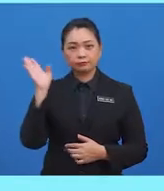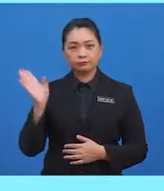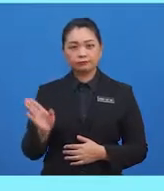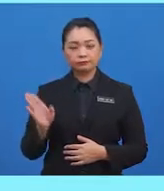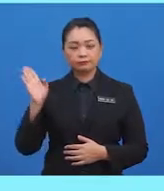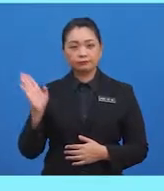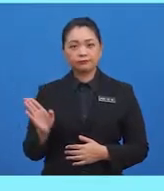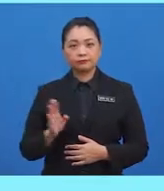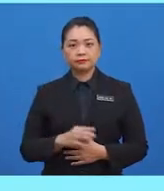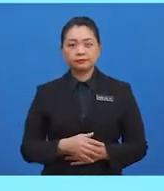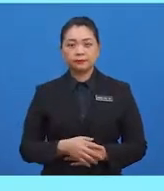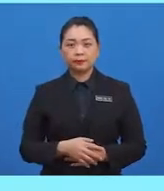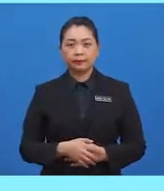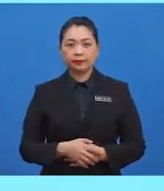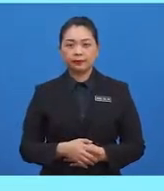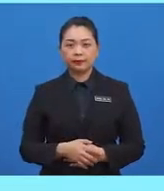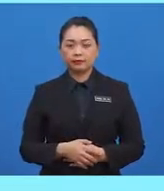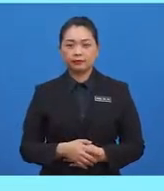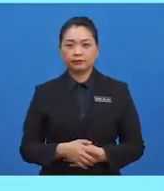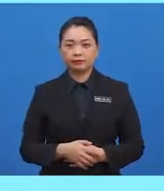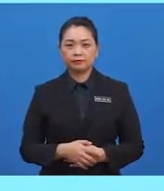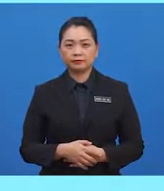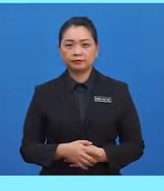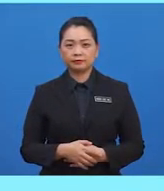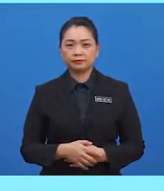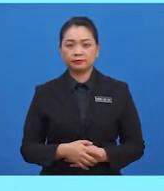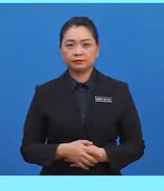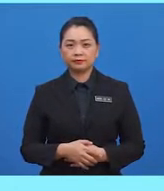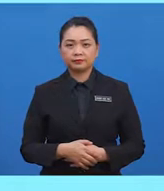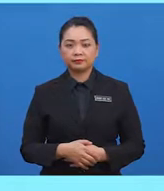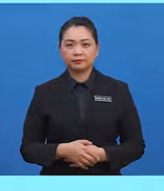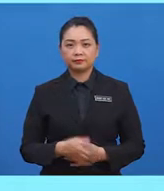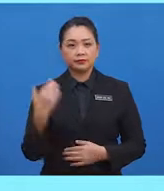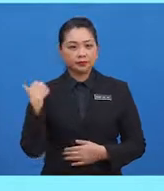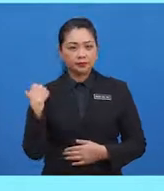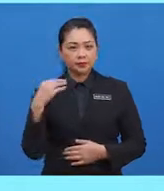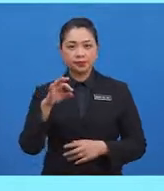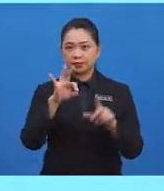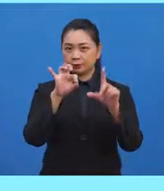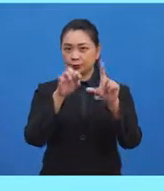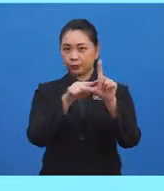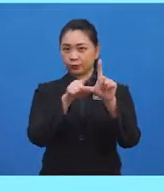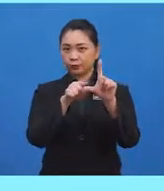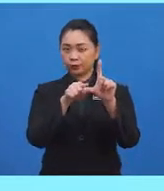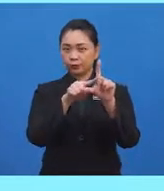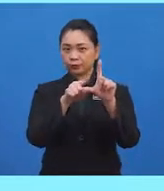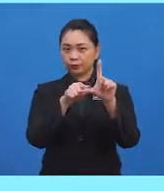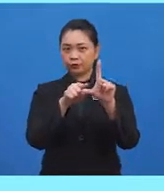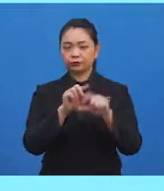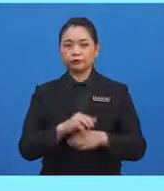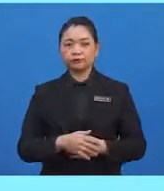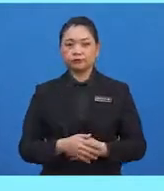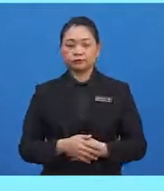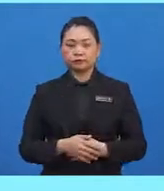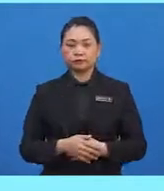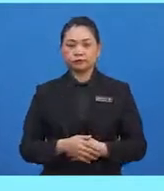Seterusnya, mari kita lihat bagaimana untuk melukiskan garis serenjang.